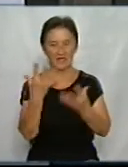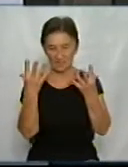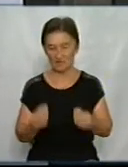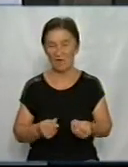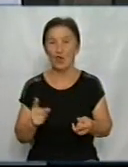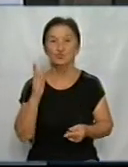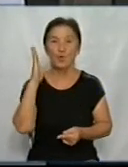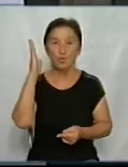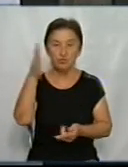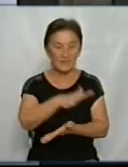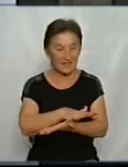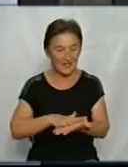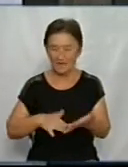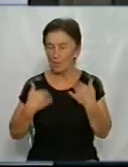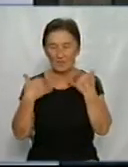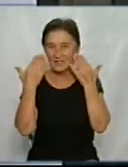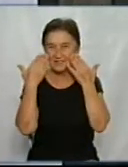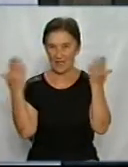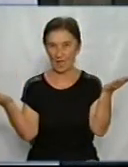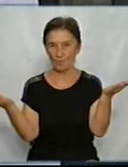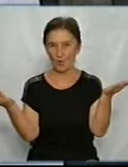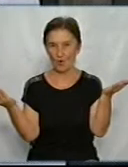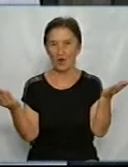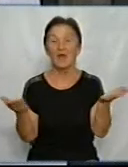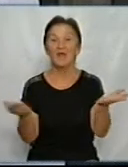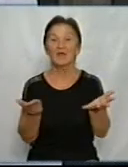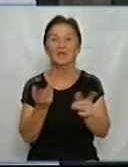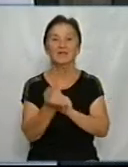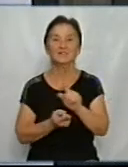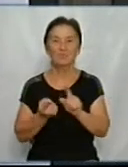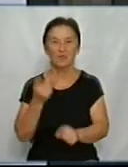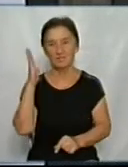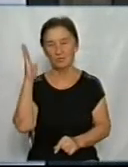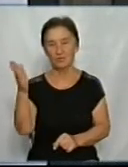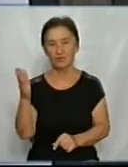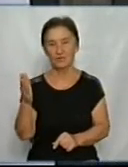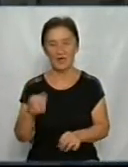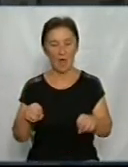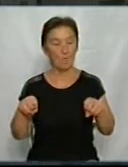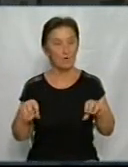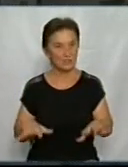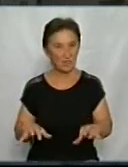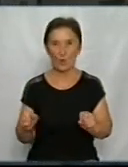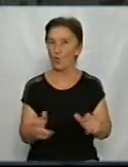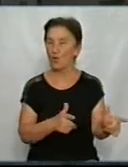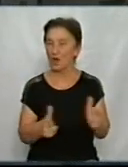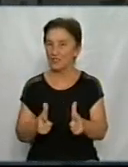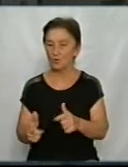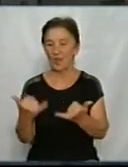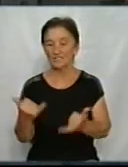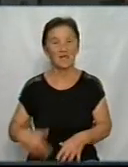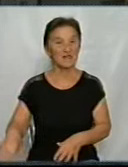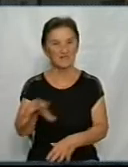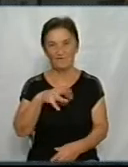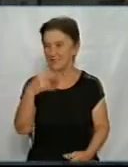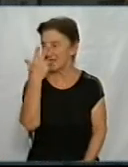ми не знаємо, що буде далі. Які зміни будуть, постанову готують. Зараз вже всі звикли